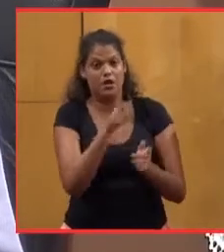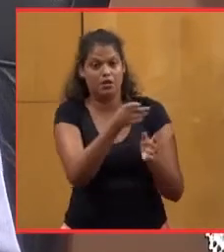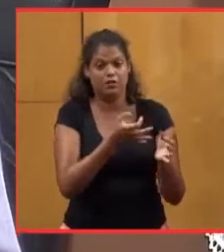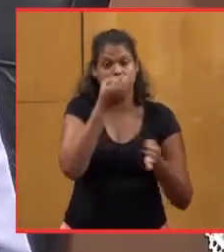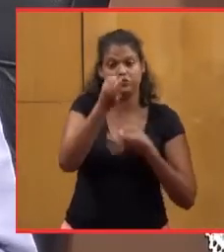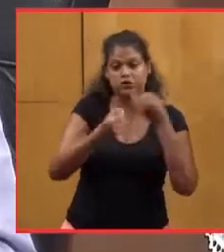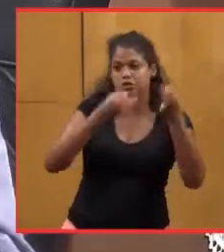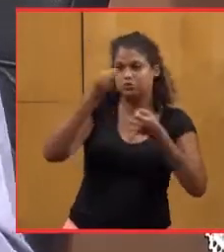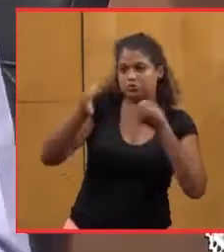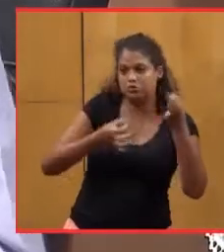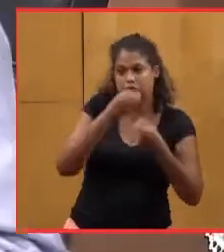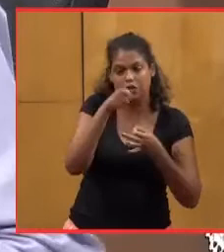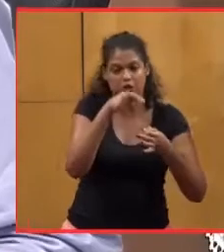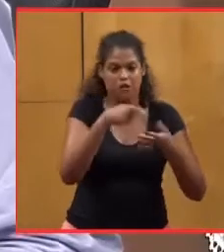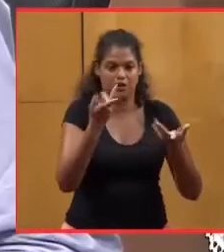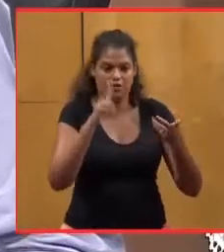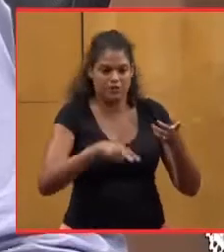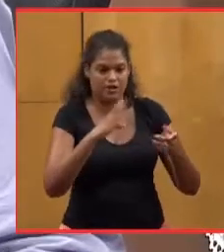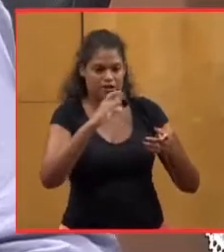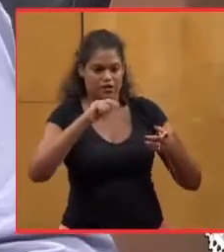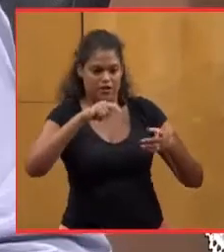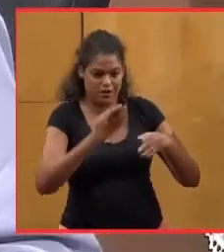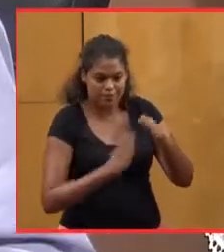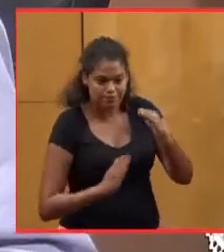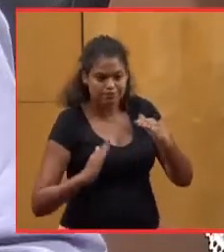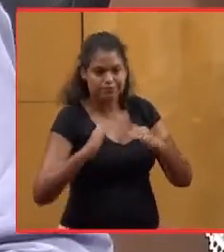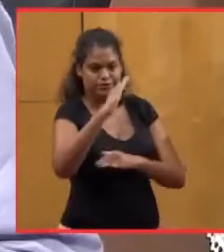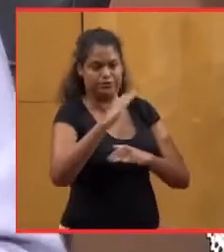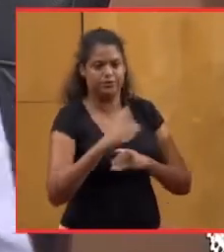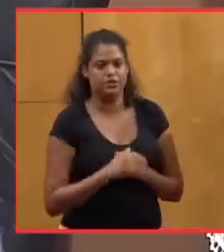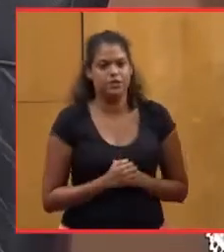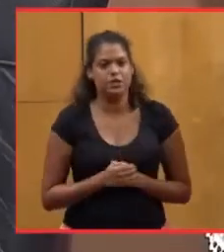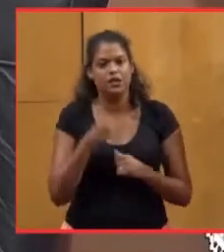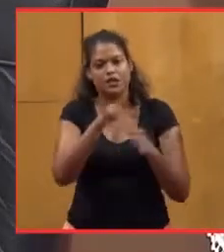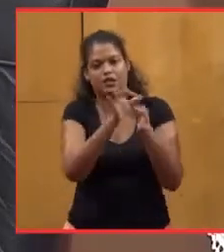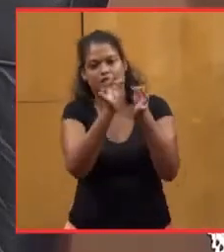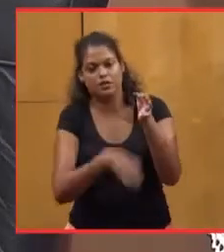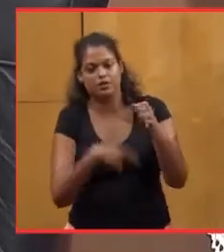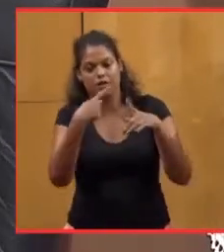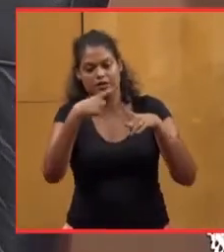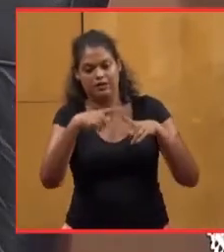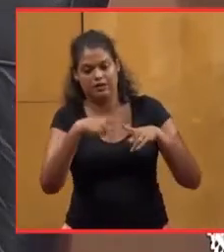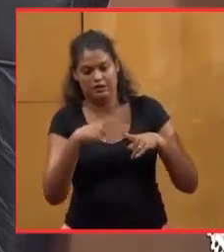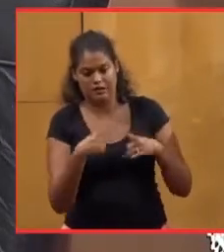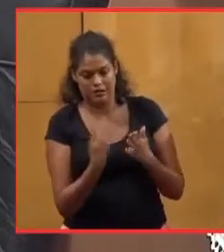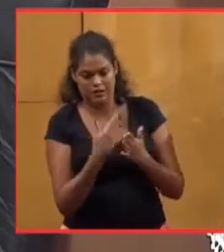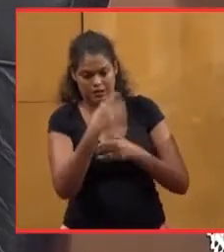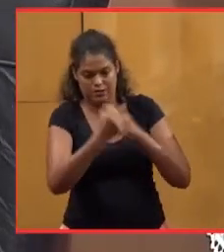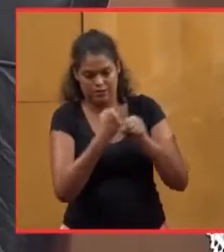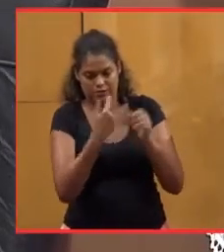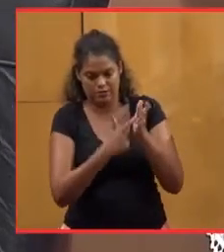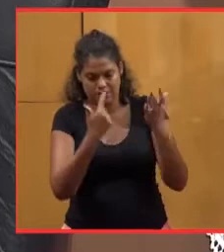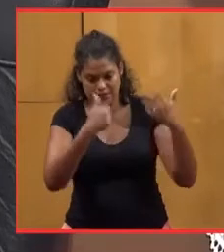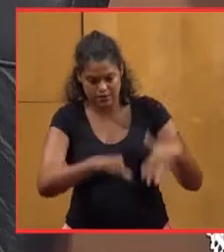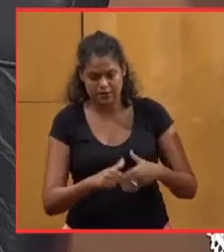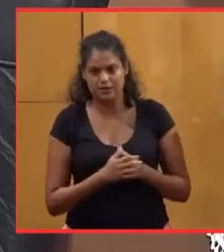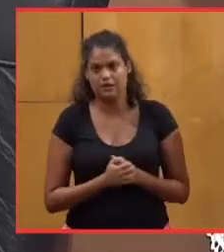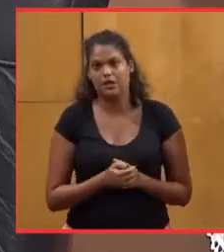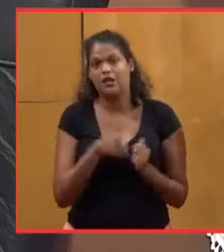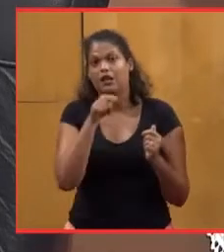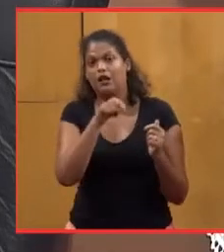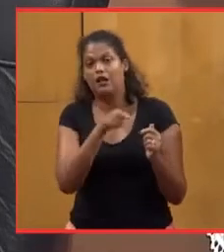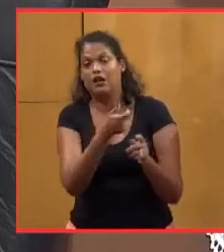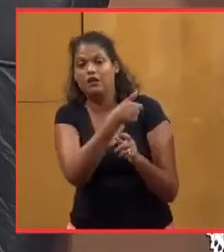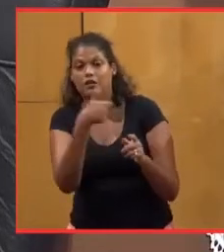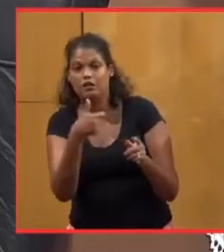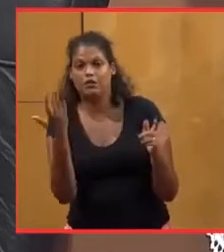dites partout que vous avez redressé la collectivité. Dans ce fameux bilan détaillé du compte de gestion 2016, qui prend en compte